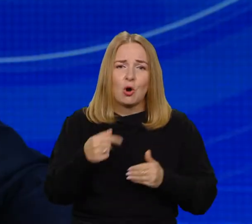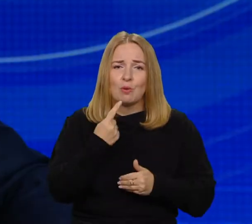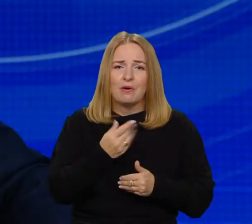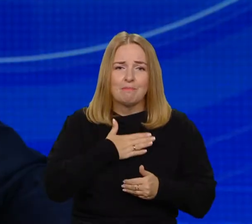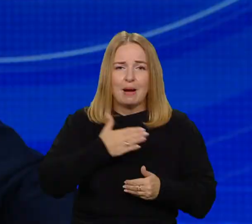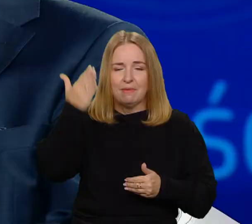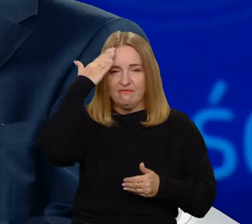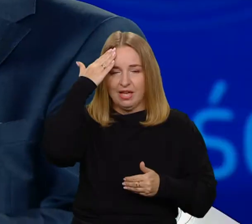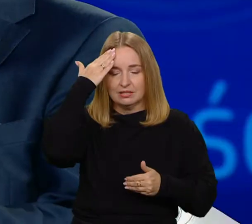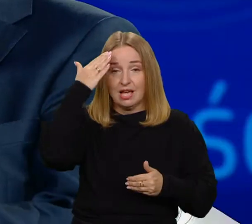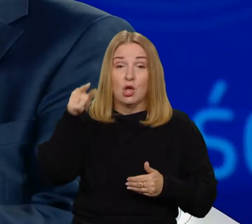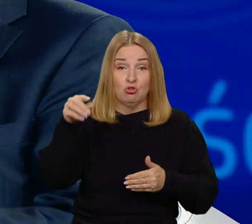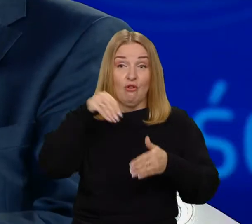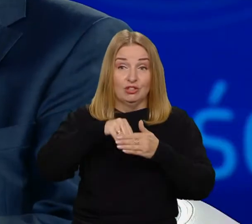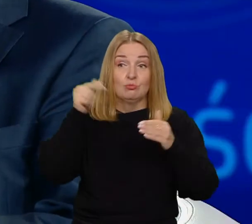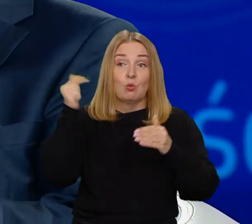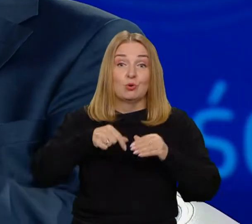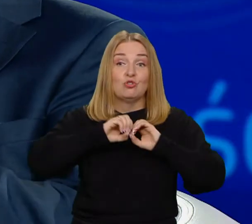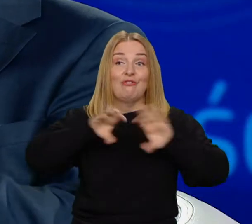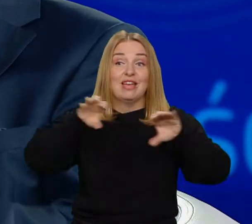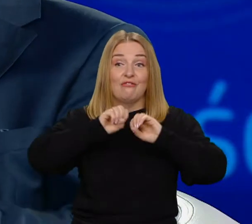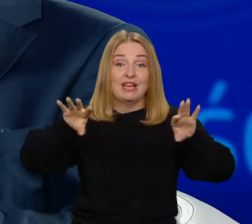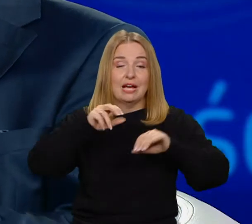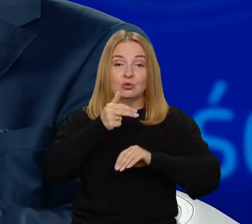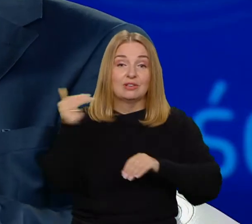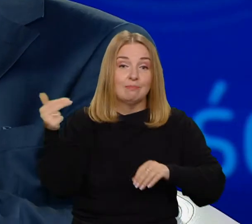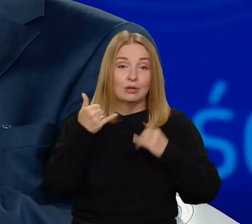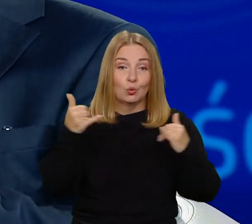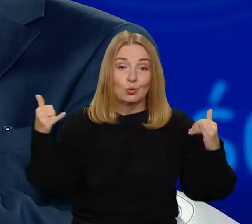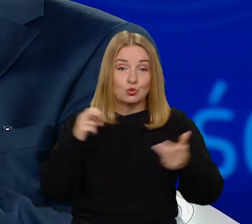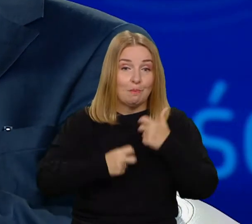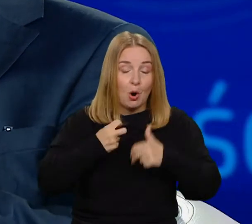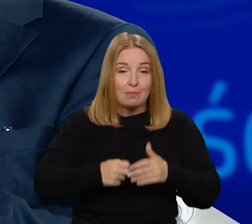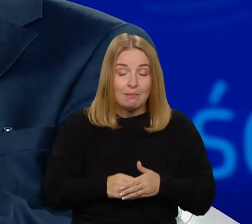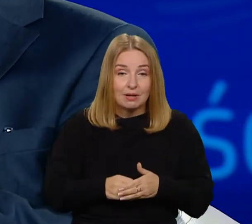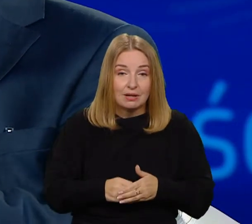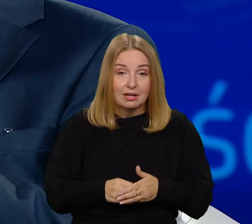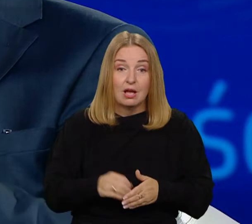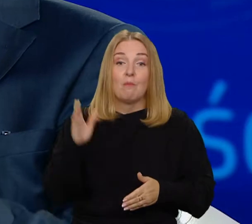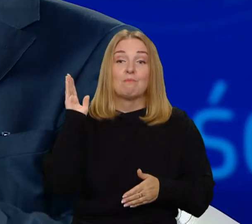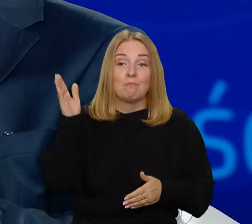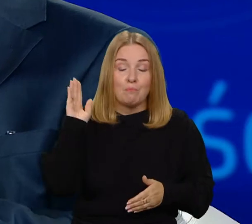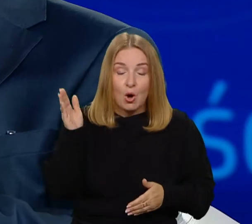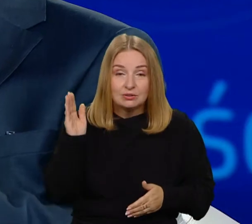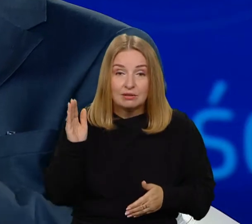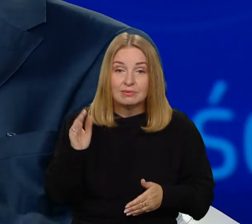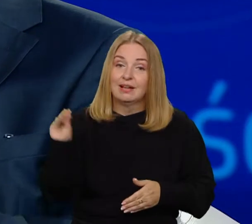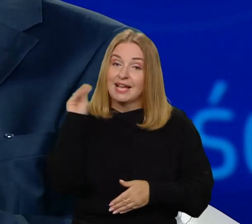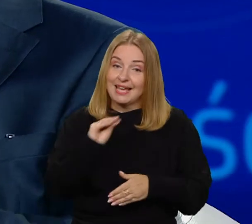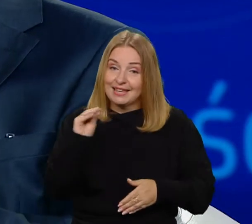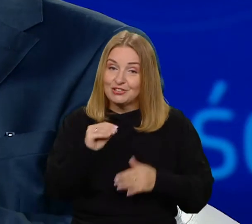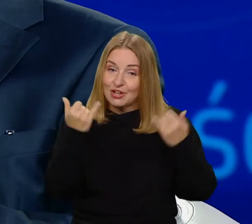wyjaśnić. I to jest ta podstawa i na tej podstawie możemy przejść do rzeczy wyższych, bardziej